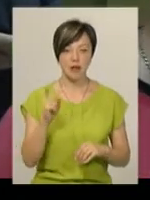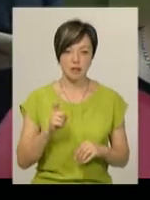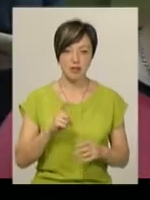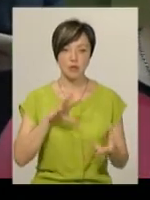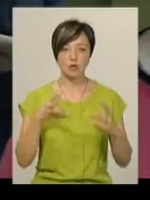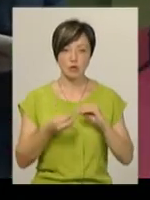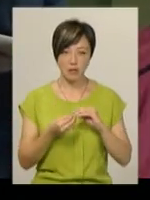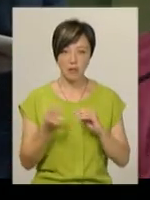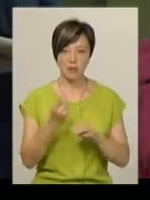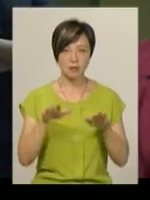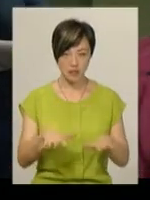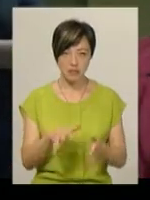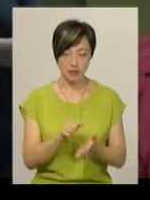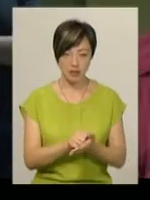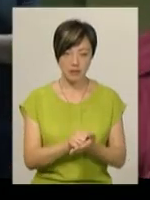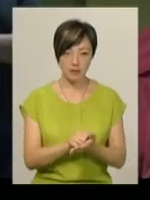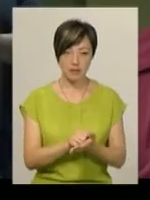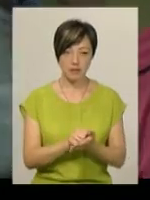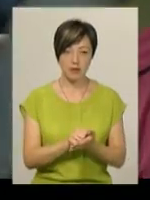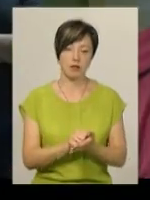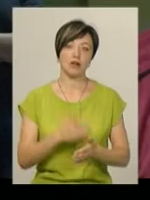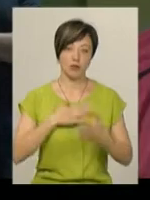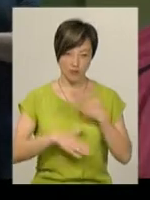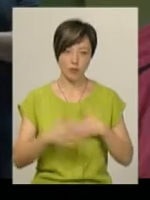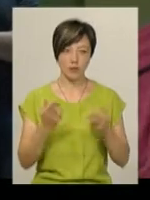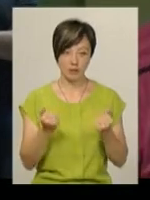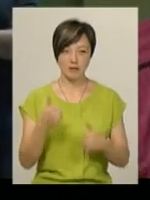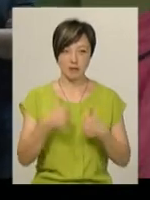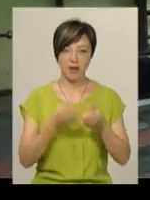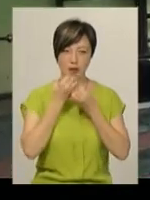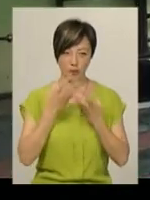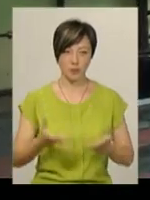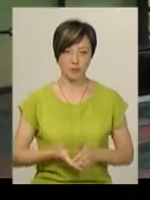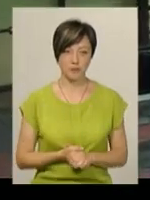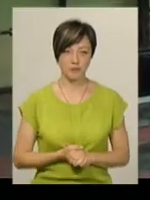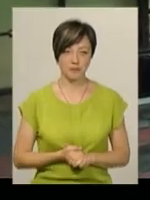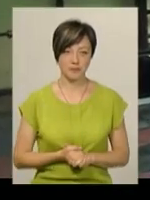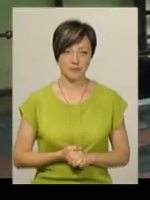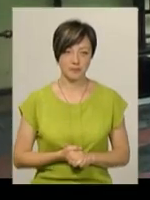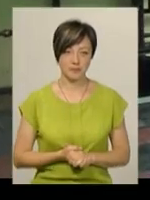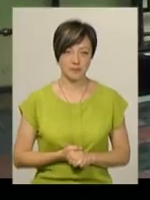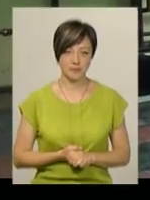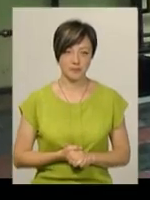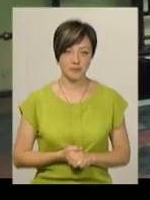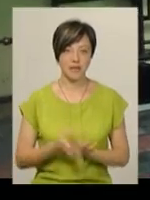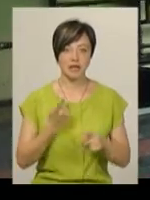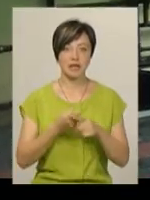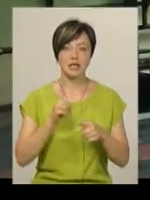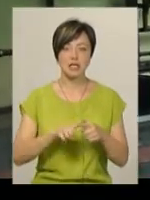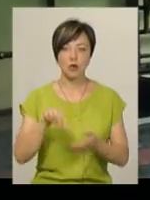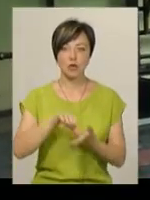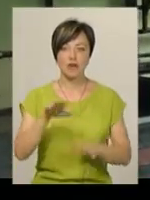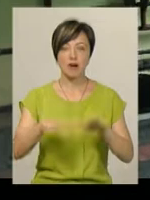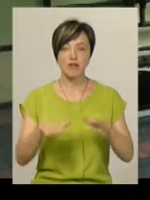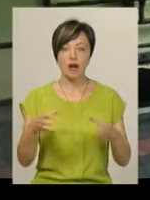результатам то перше місце зайняв, довольний, змагання хороші. А це учасник у ваговій